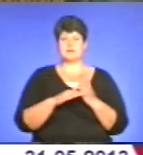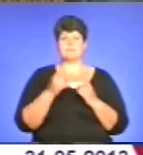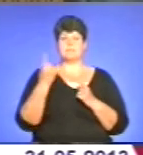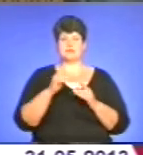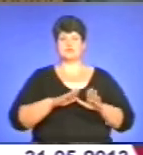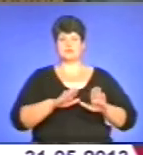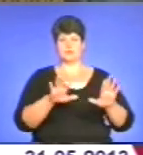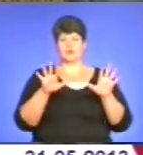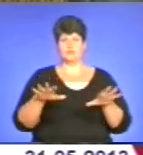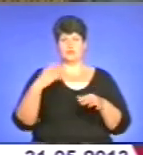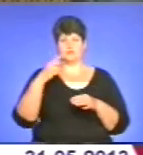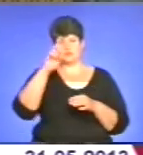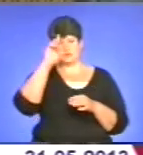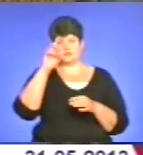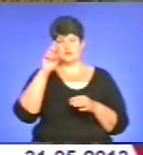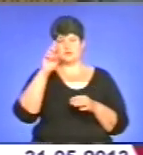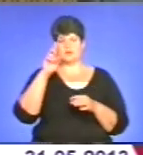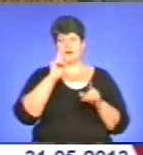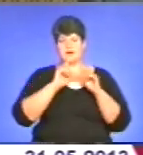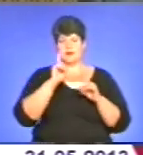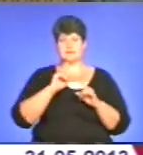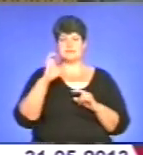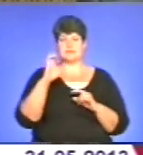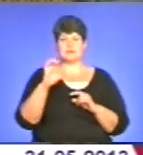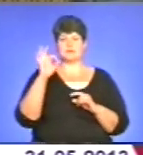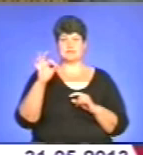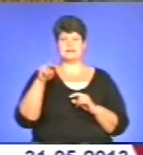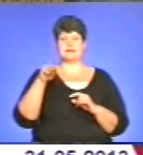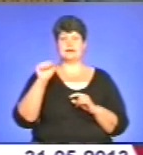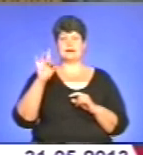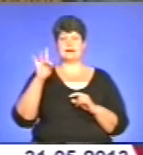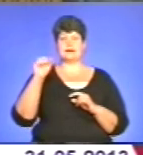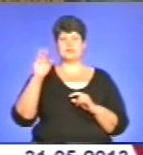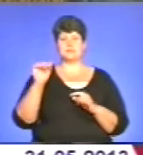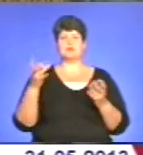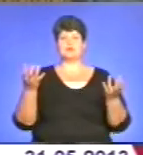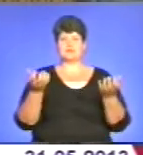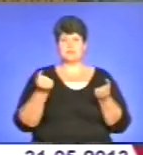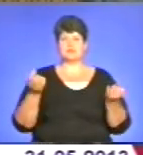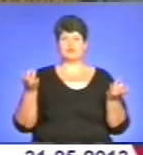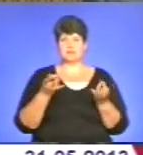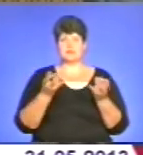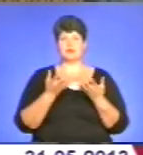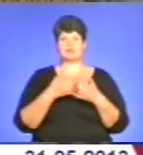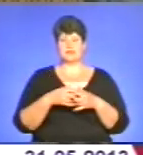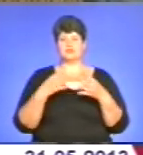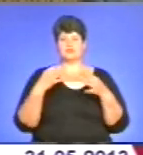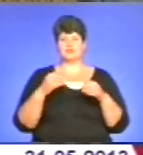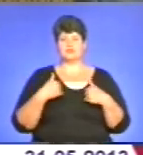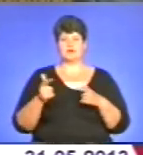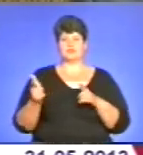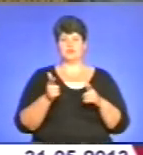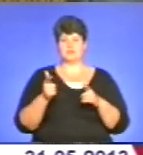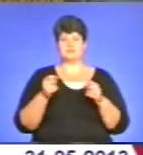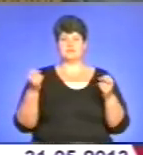заступника голови Тернопільської обласної ради Сергія Олександровича Тарашевського, ми отримали необхідне обладнання, яке дозволить нам готувати фахівців в сфері